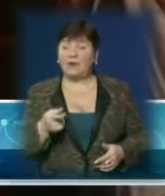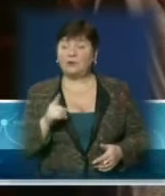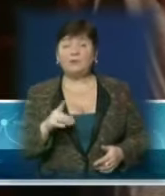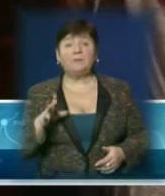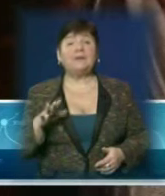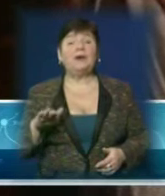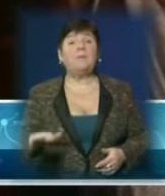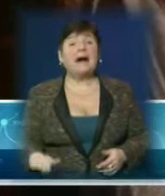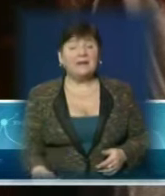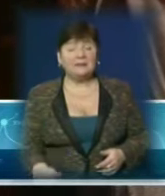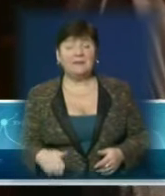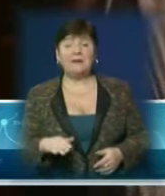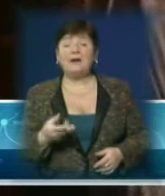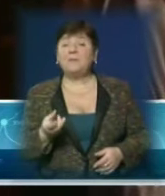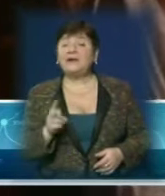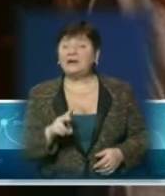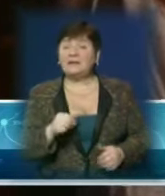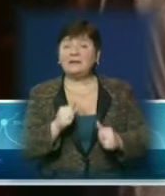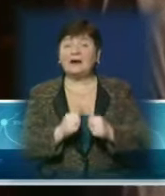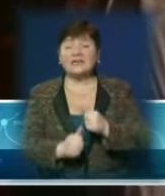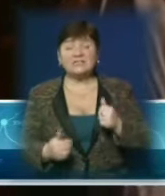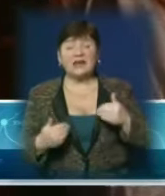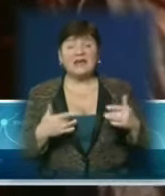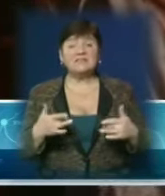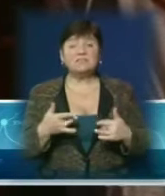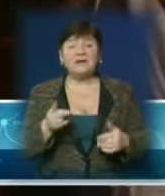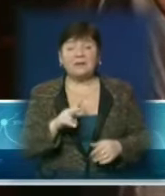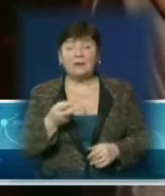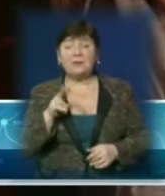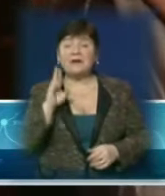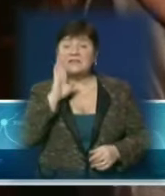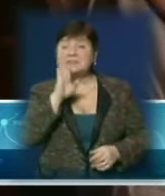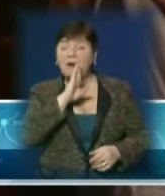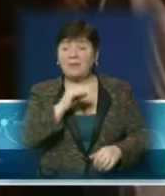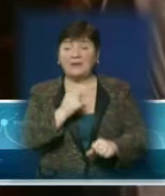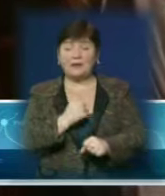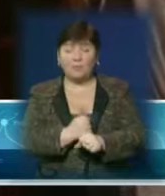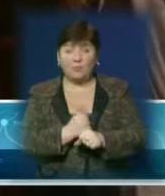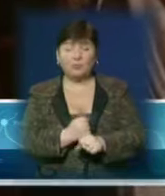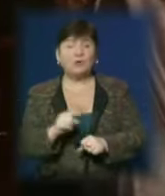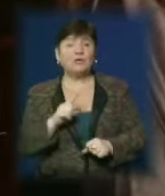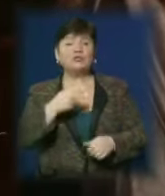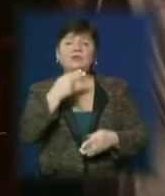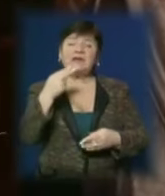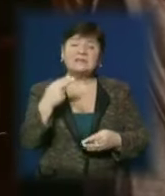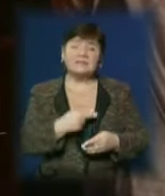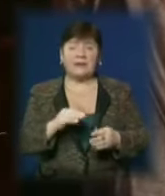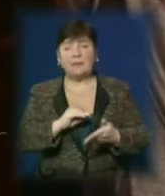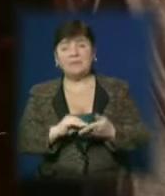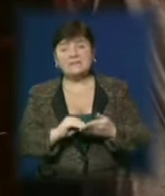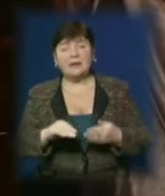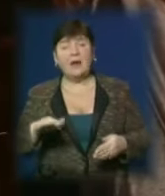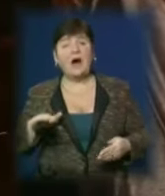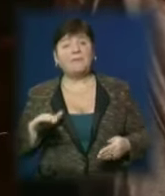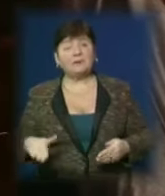маленьким, зовсім маленьким. Виходив на кожний спектакль, приходив з мамою на роботу, сидів, що-то себе там рисував, писав. А